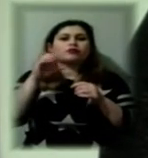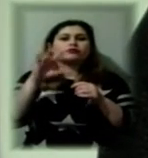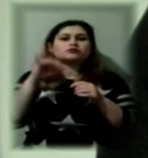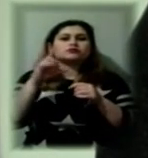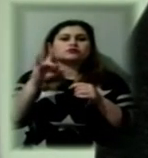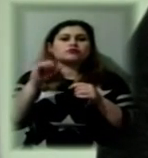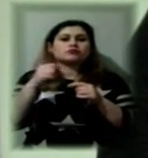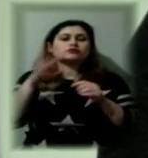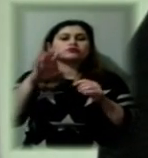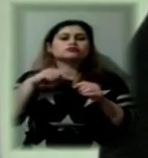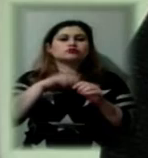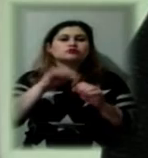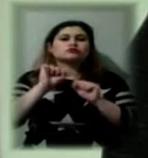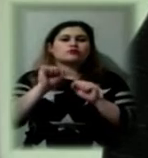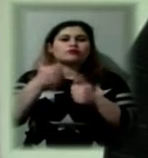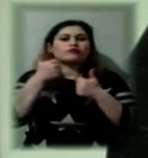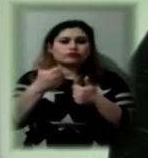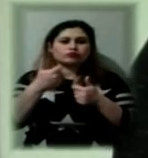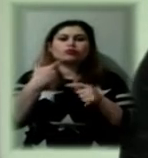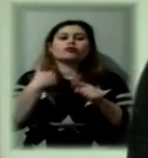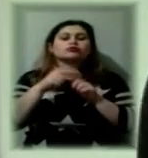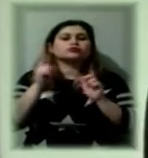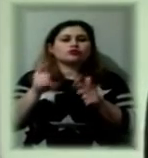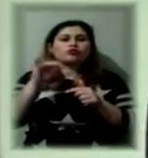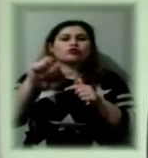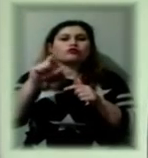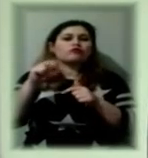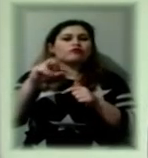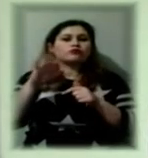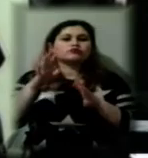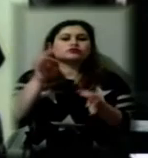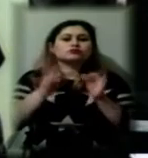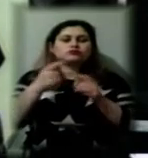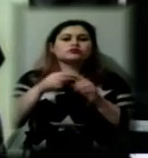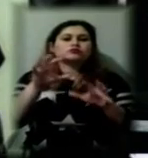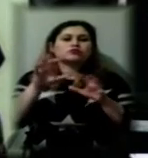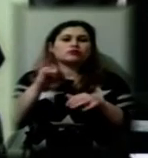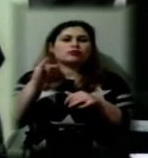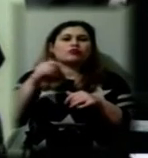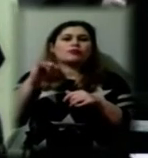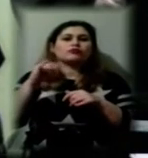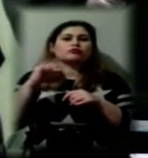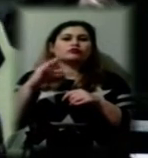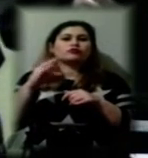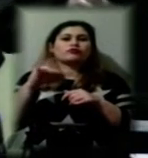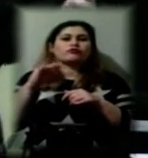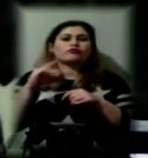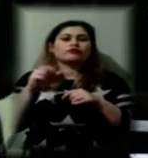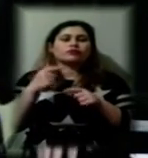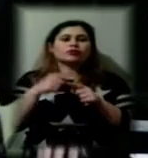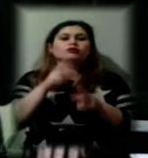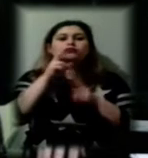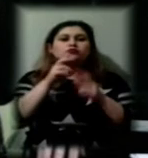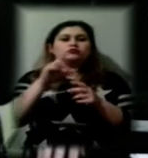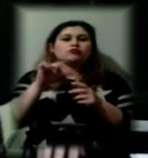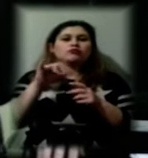обґрунтований, ухвала слідчого судді є законна та обґрунтована. Апеляційний скарг захисників Немаразенка